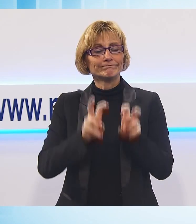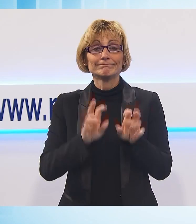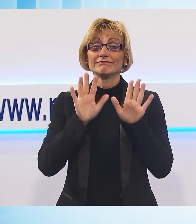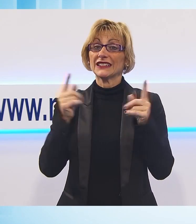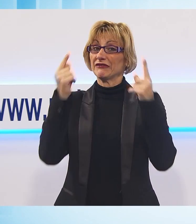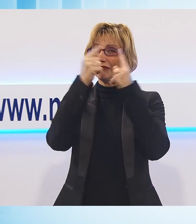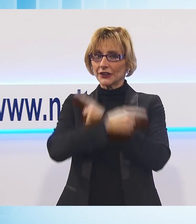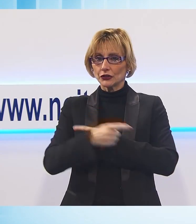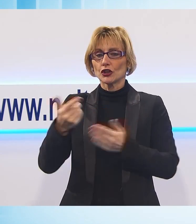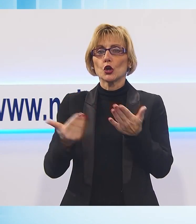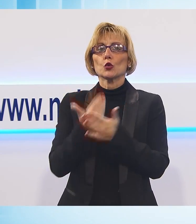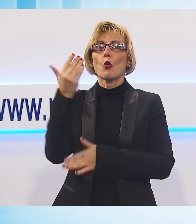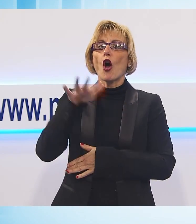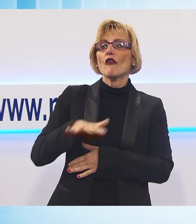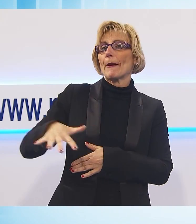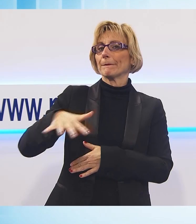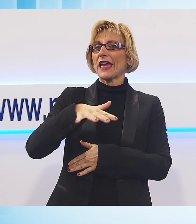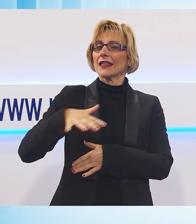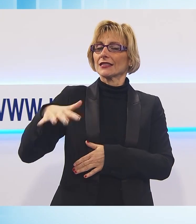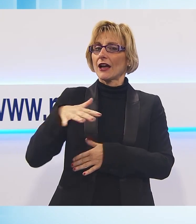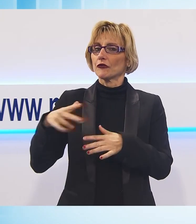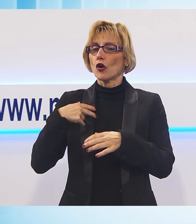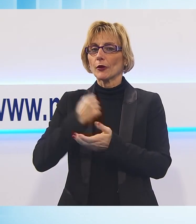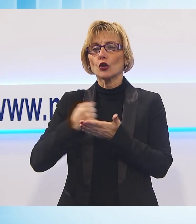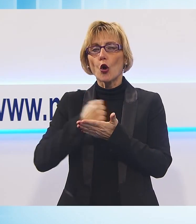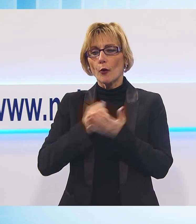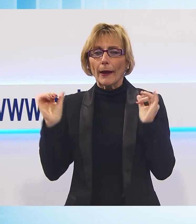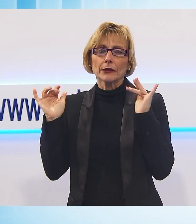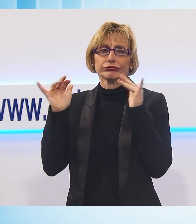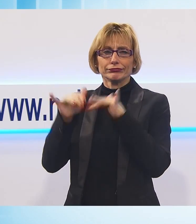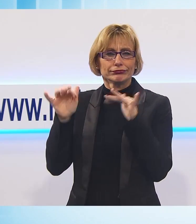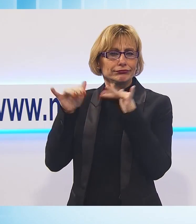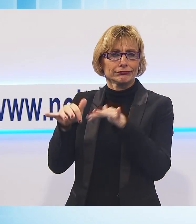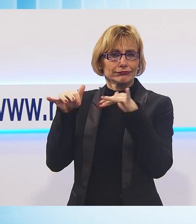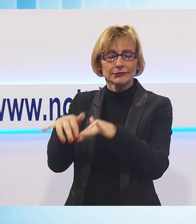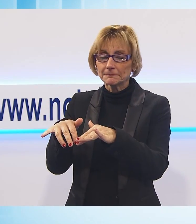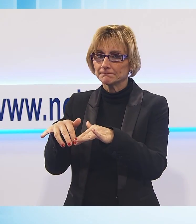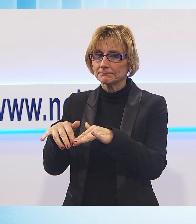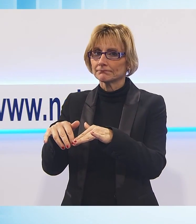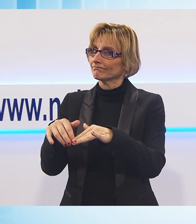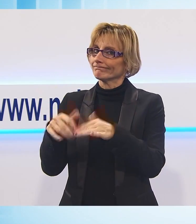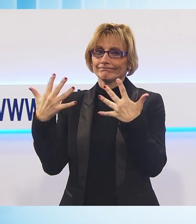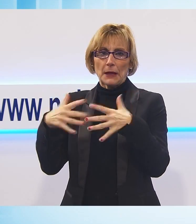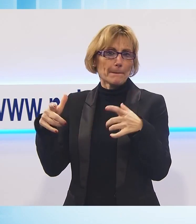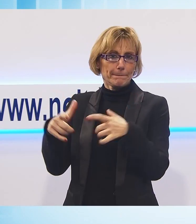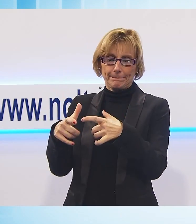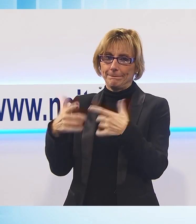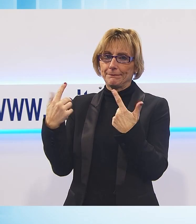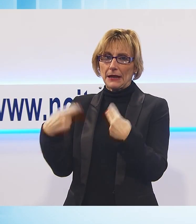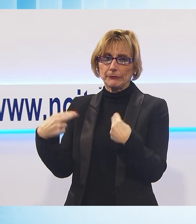fatture elettroniche che dovrebbe custodire i documenti fiscali dei titolari di partita IVA in realtà non sta funzionando.